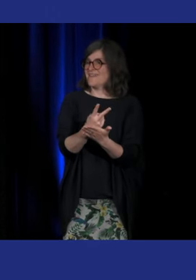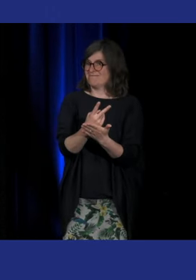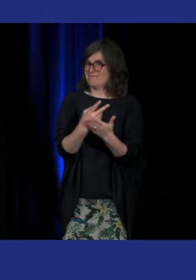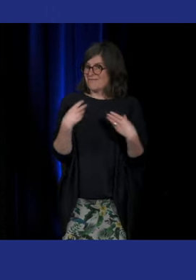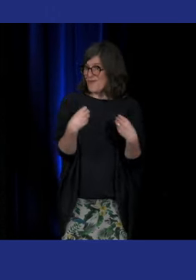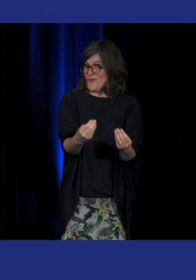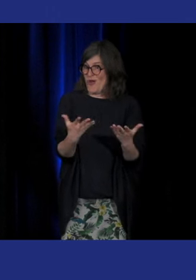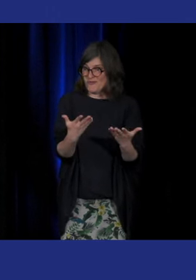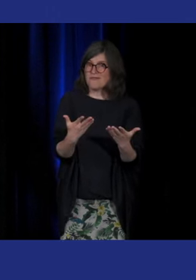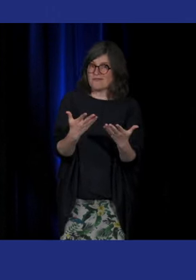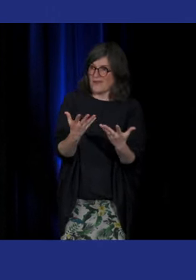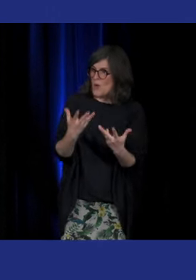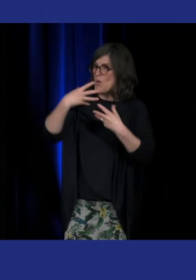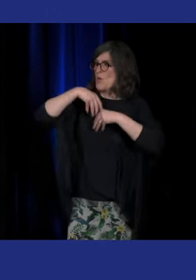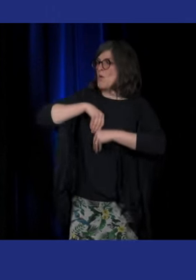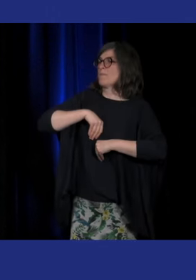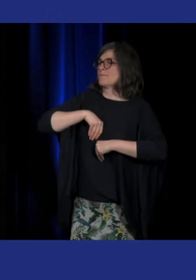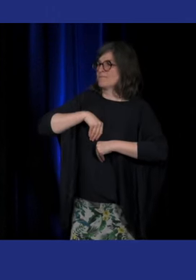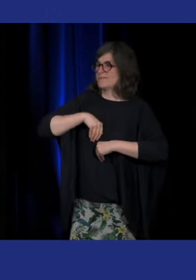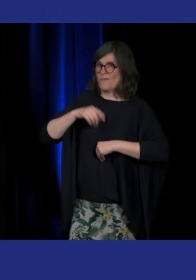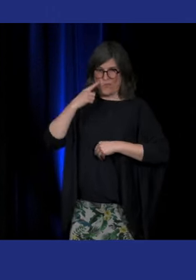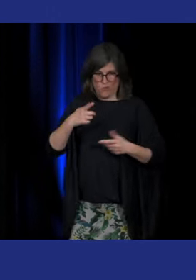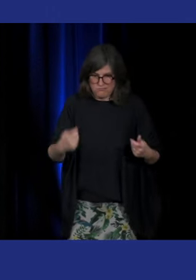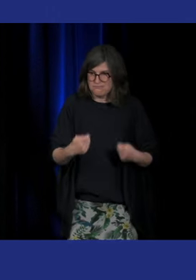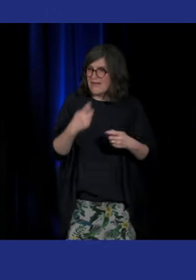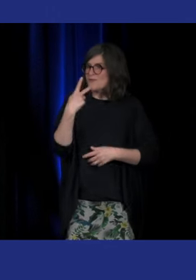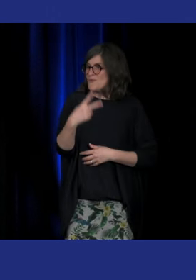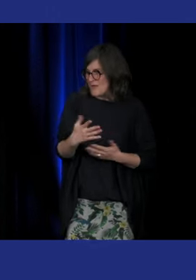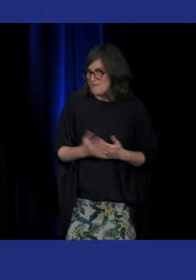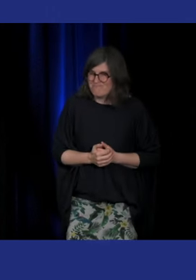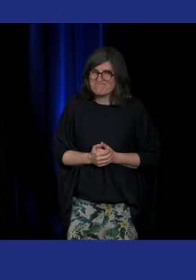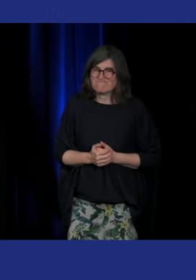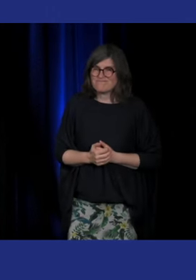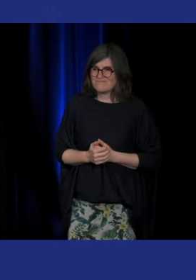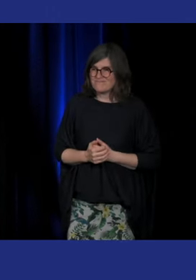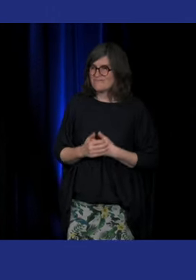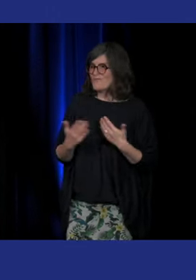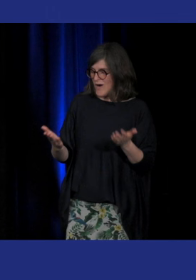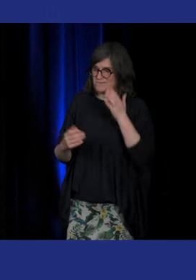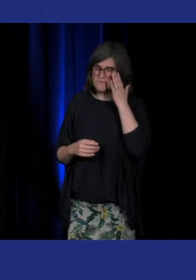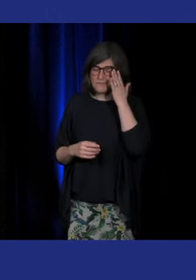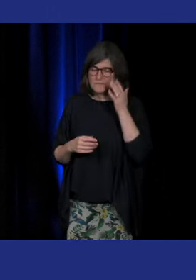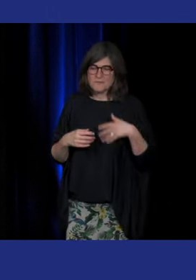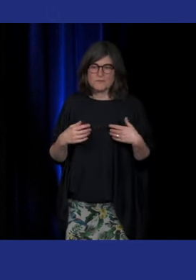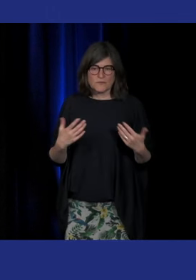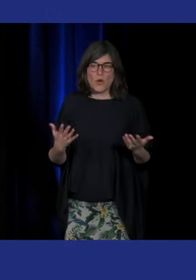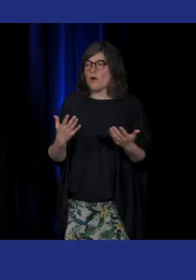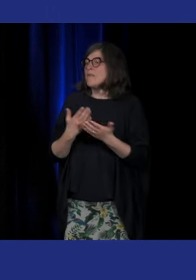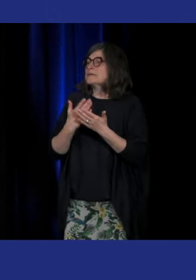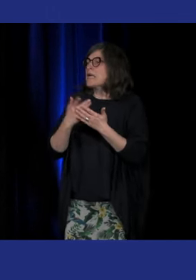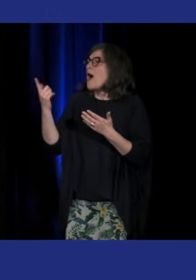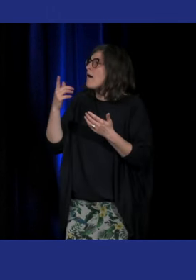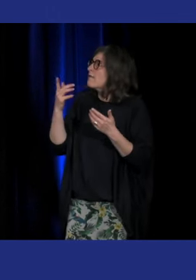pédagogique qu'on utilise pour éduquer un enfant sourd, le dessin. Et voilà. Mais c'était juste pour une